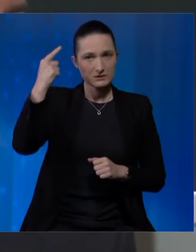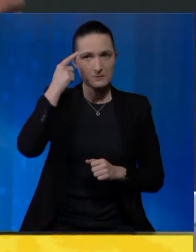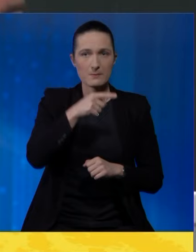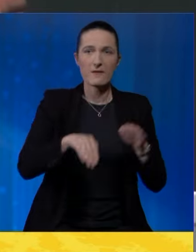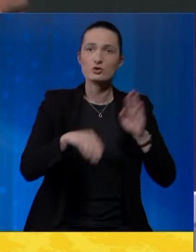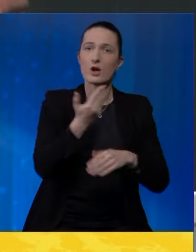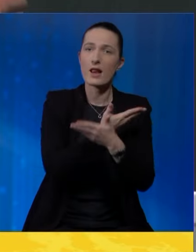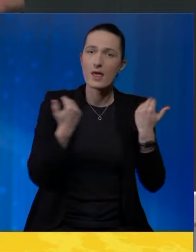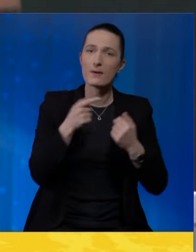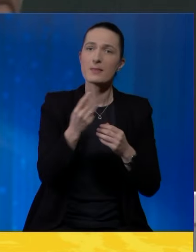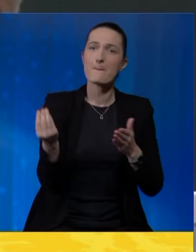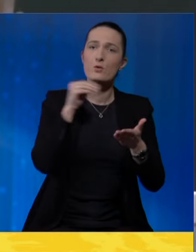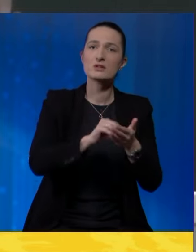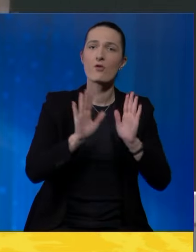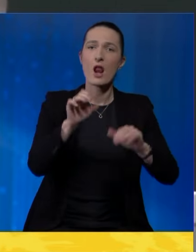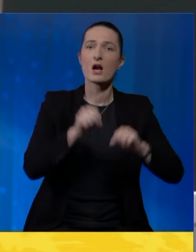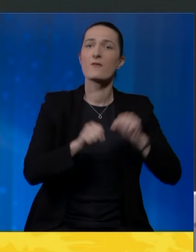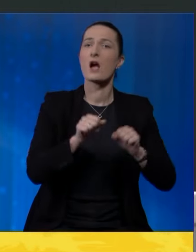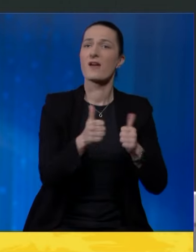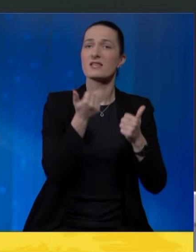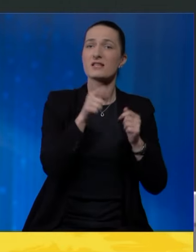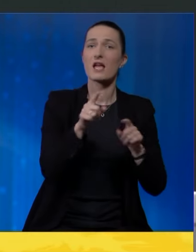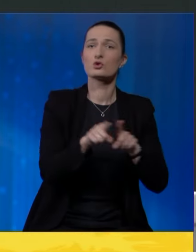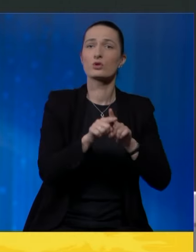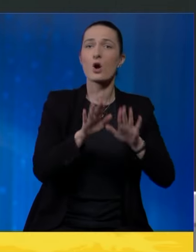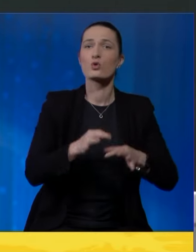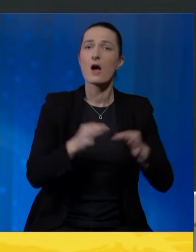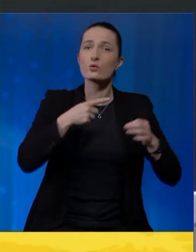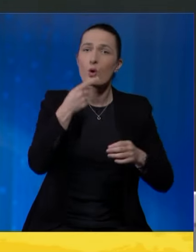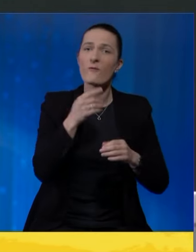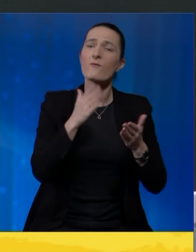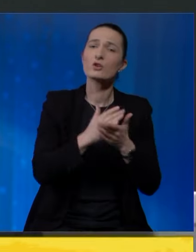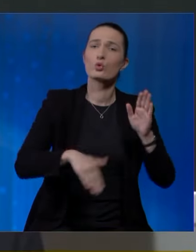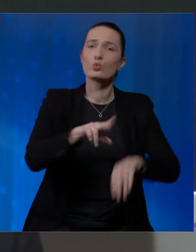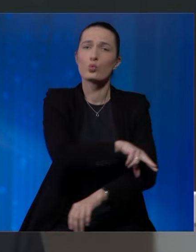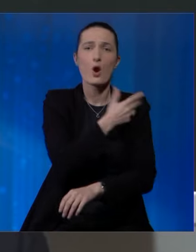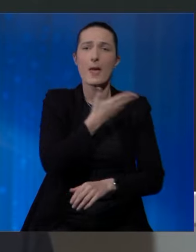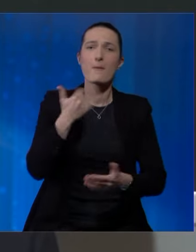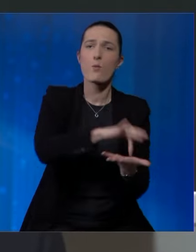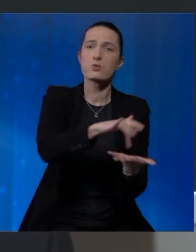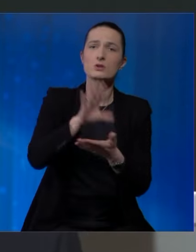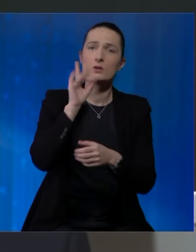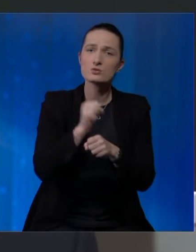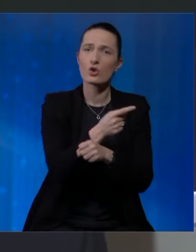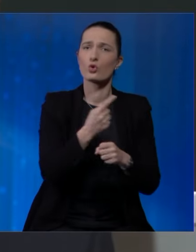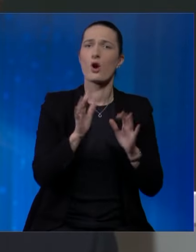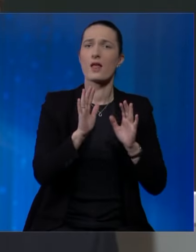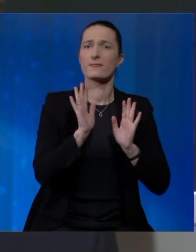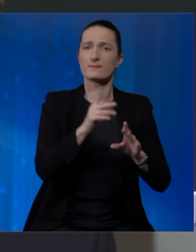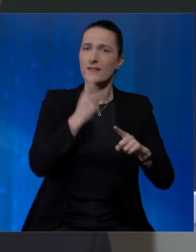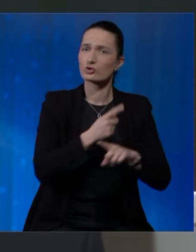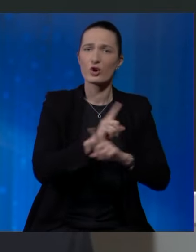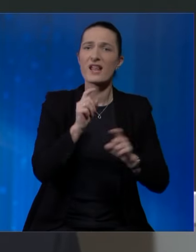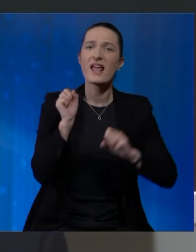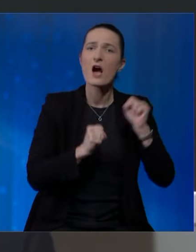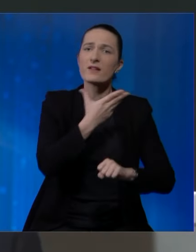većinu nema da je većinu postavljena kako je, a da isto tako javno govorim da već dugo ne imamo pozicije u BiH i to je točno nije nekakva tajna, jer da